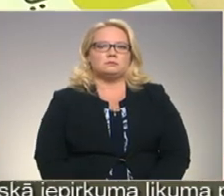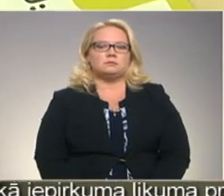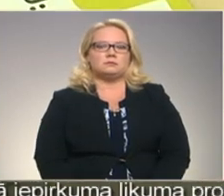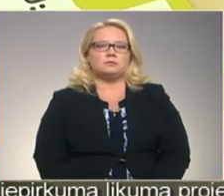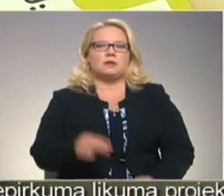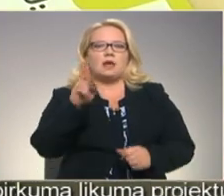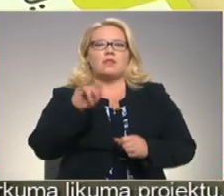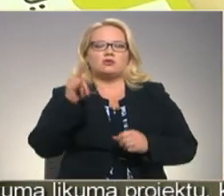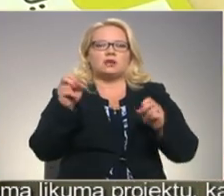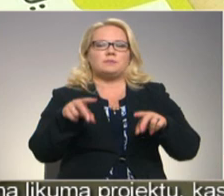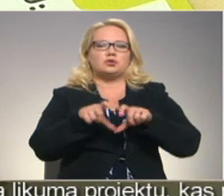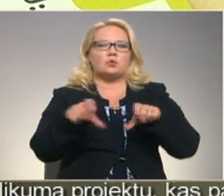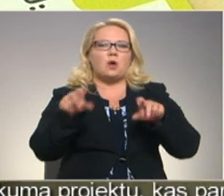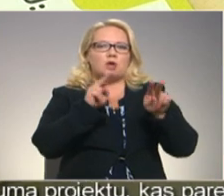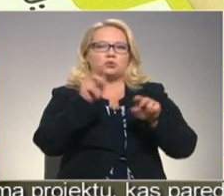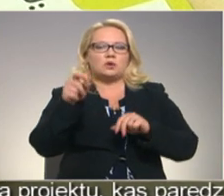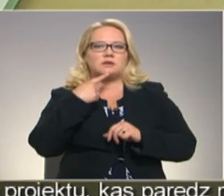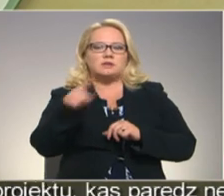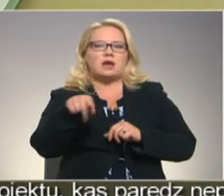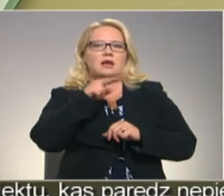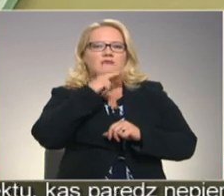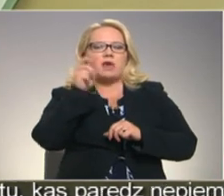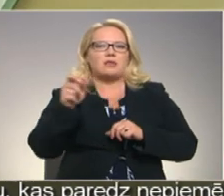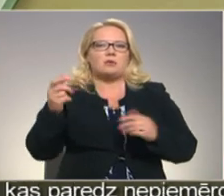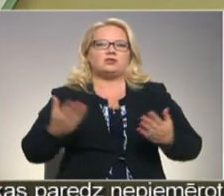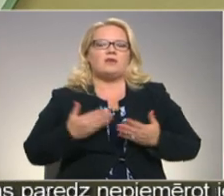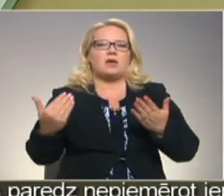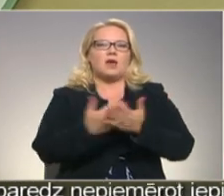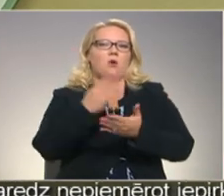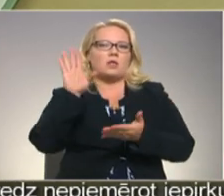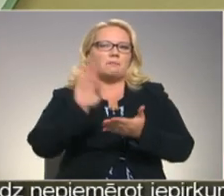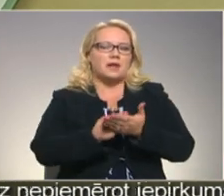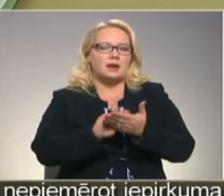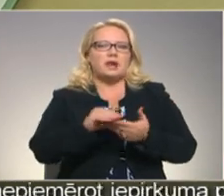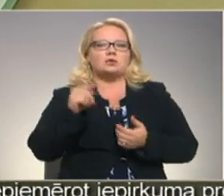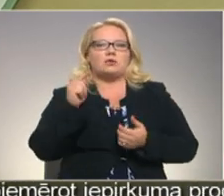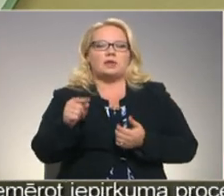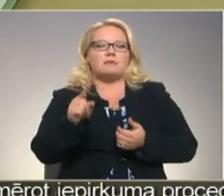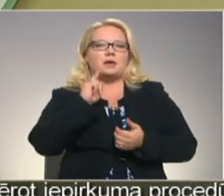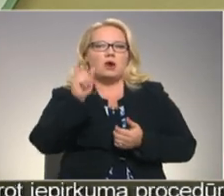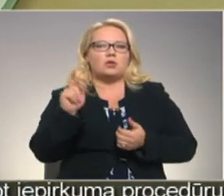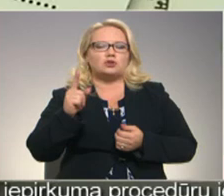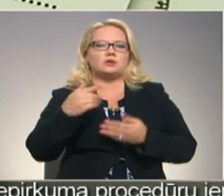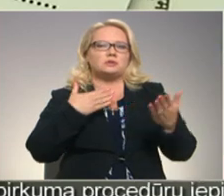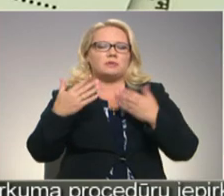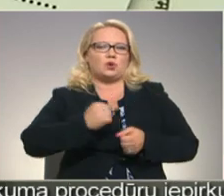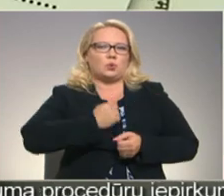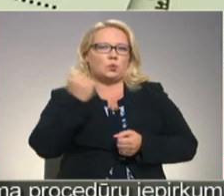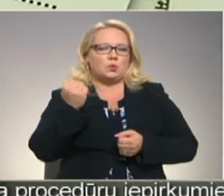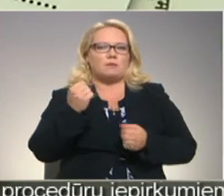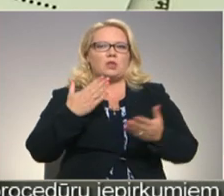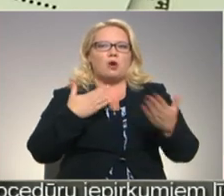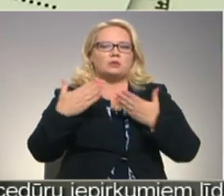Naukšāna speciālas skolas uzrauga atzīst, ka vietnamiešu izmitināšana viņiem ir jauna pieredze. Turklāt saziņa ar jauniešiem ir apgrūtināta. Pašlaik